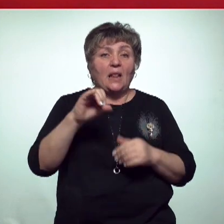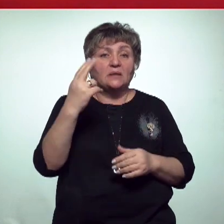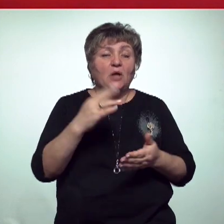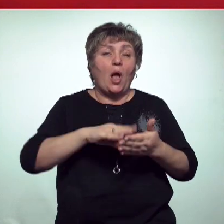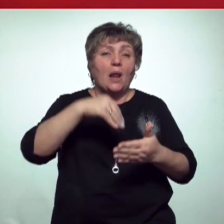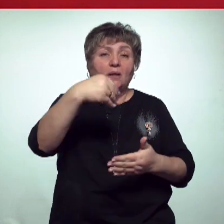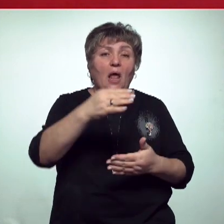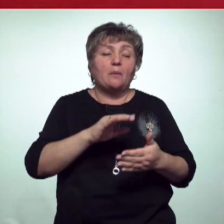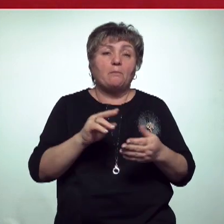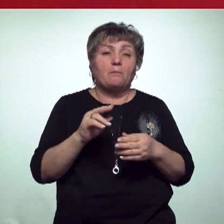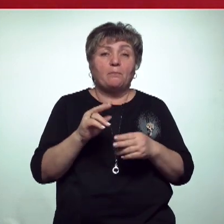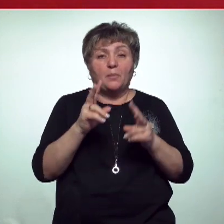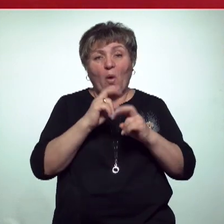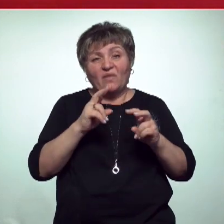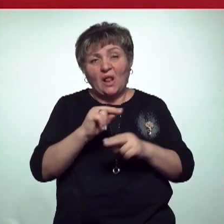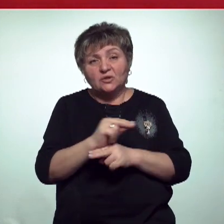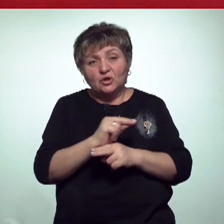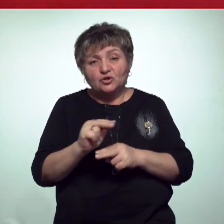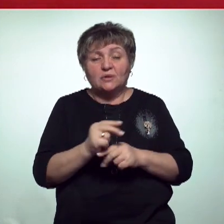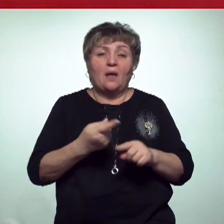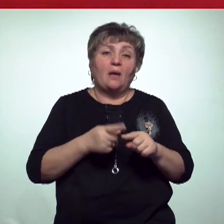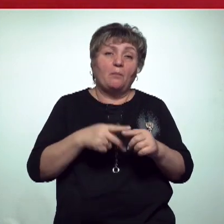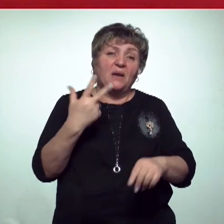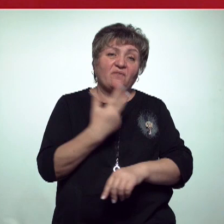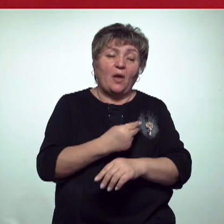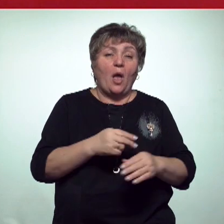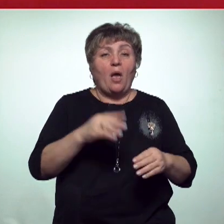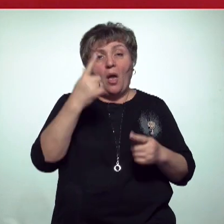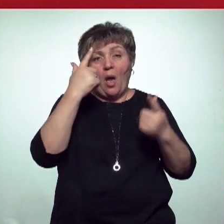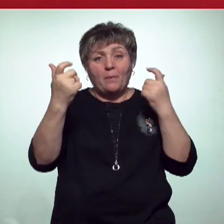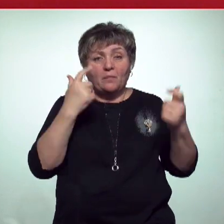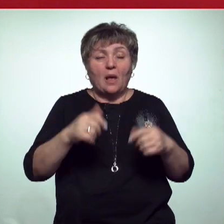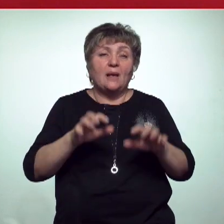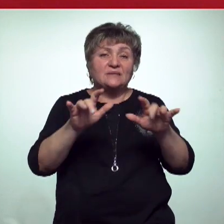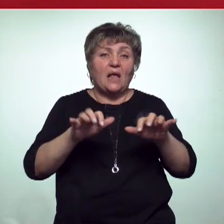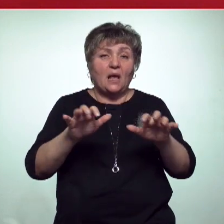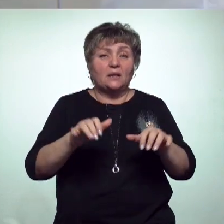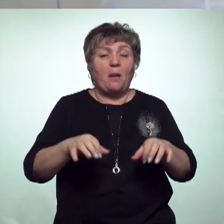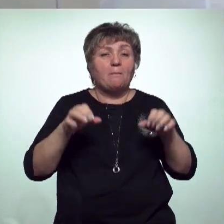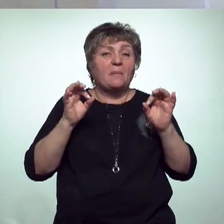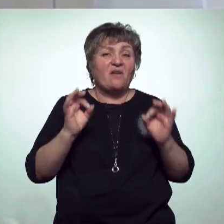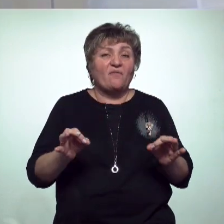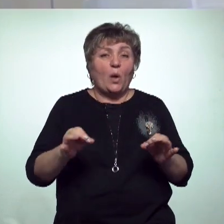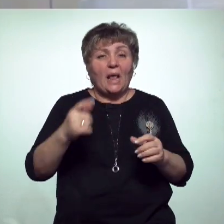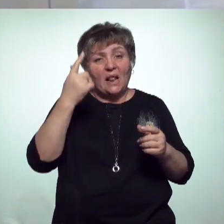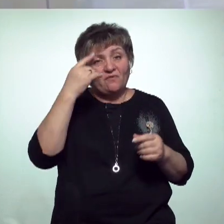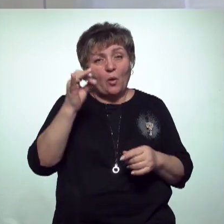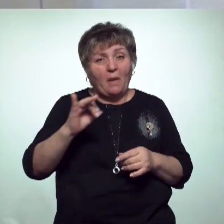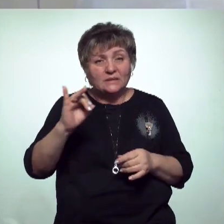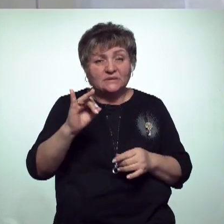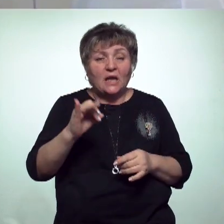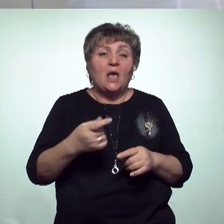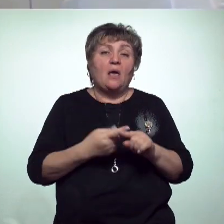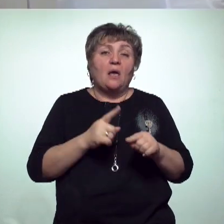календарь профилактических прививок. Соответствующее постановление опубликовано на сайте правовой информации. Согласно календарю, к